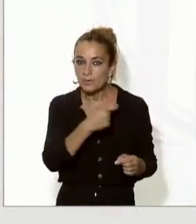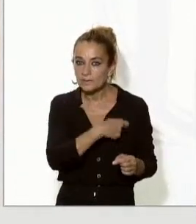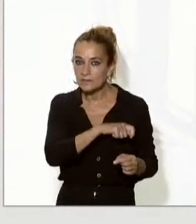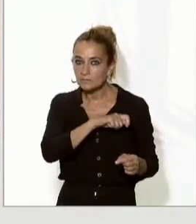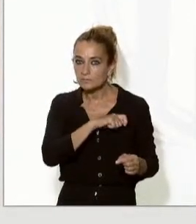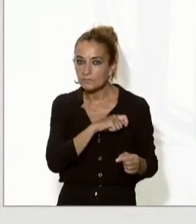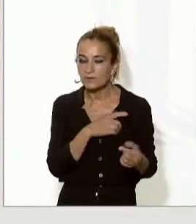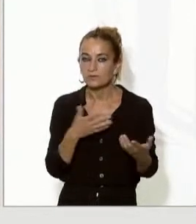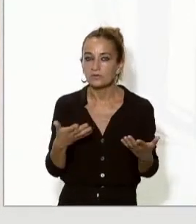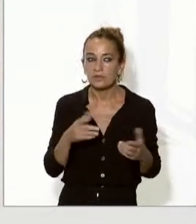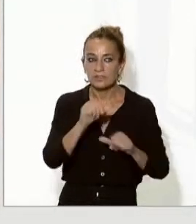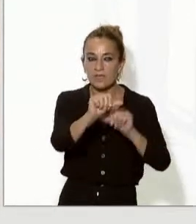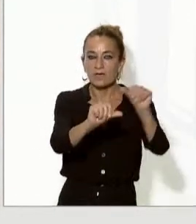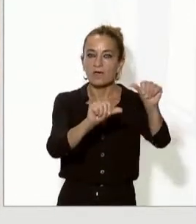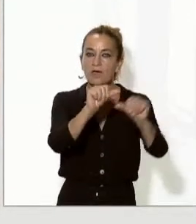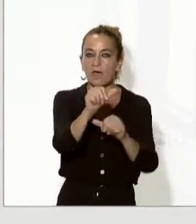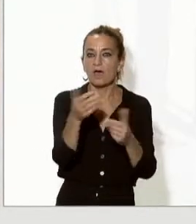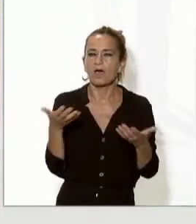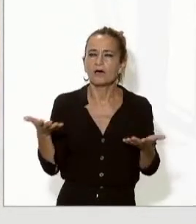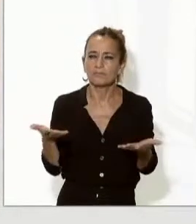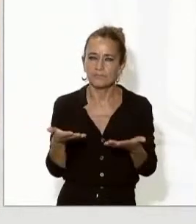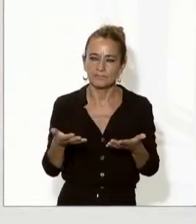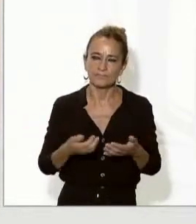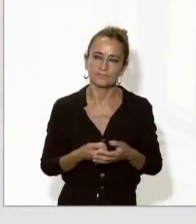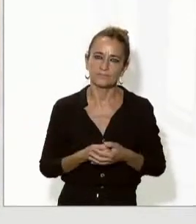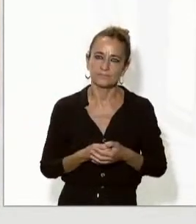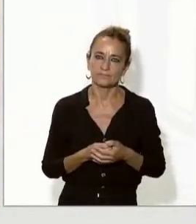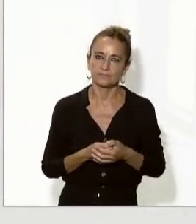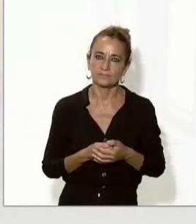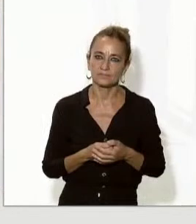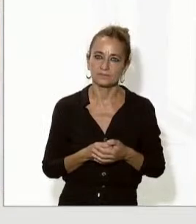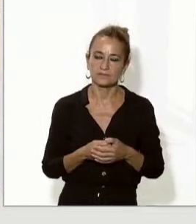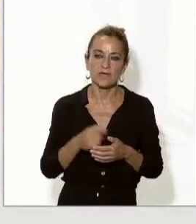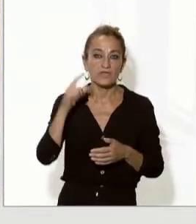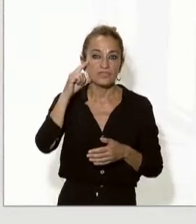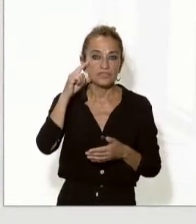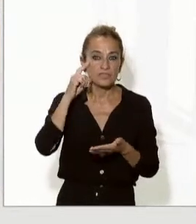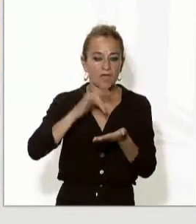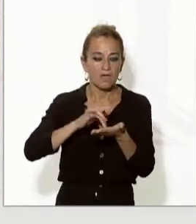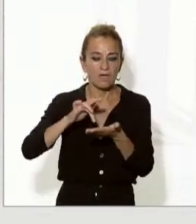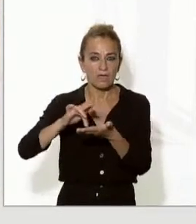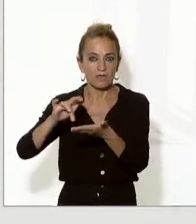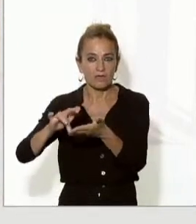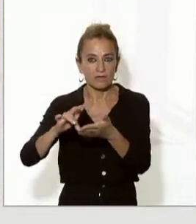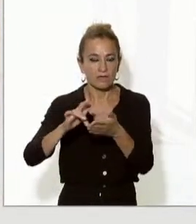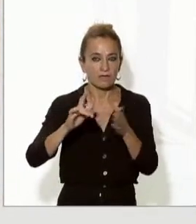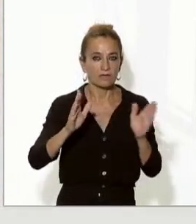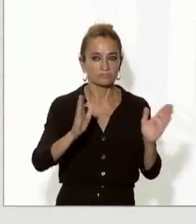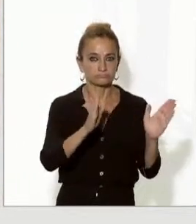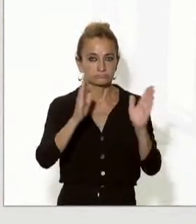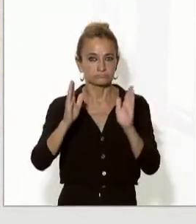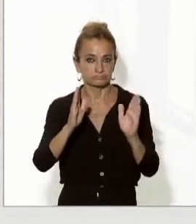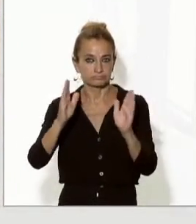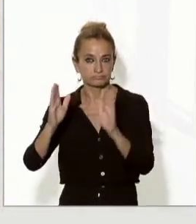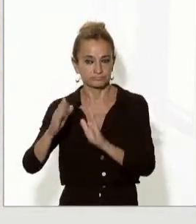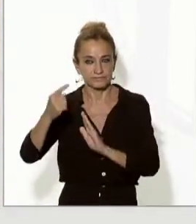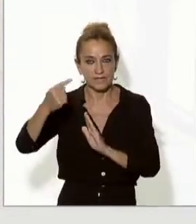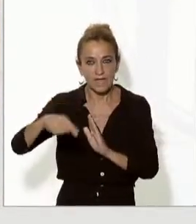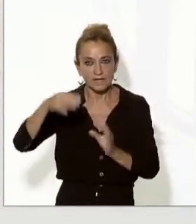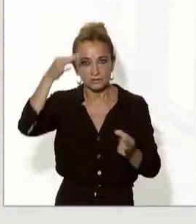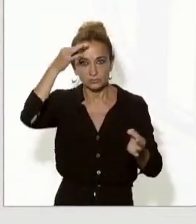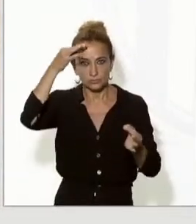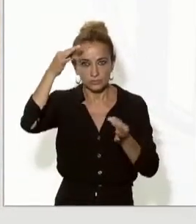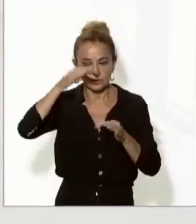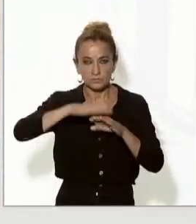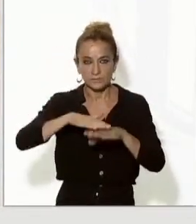com s'ha de desenvolupar i si hi ha algun termini per poder veure mesures concretes en aquest sentit. És